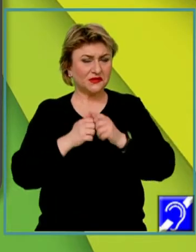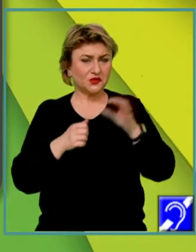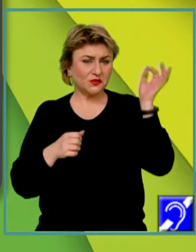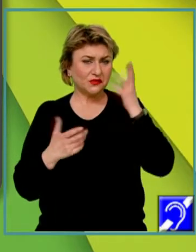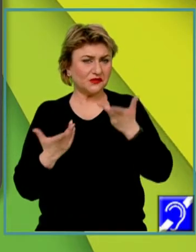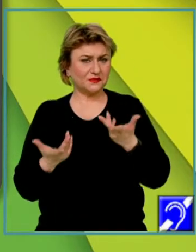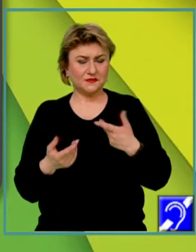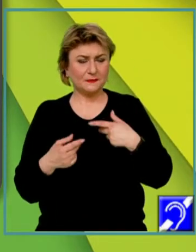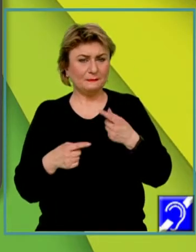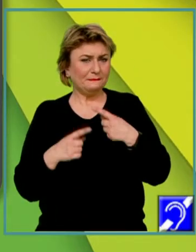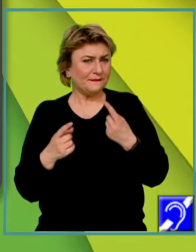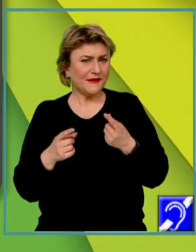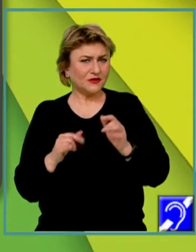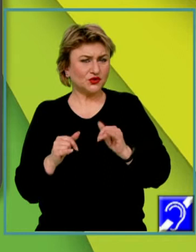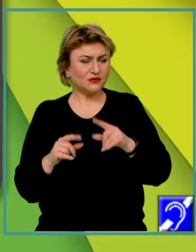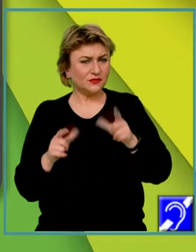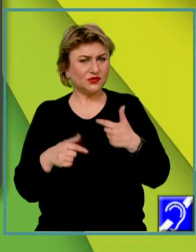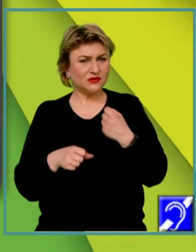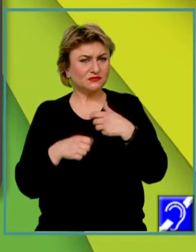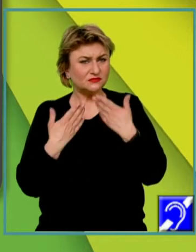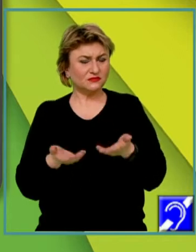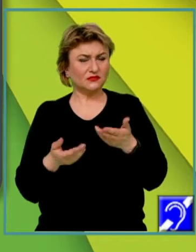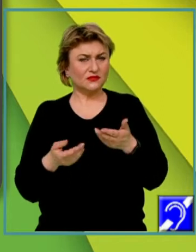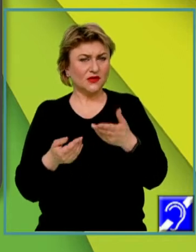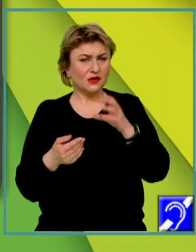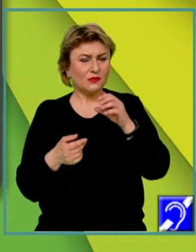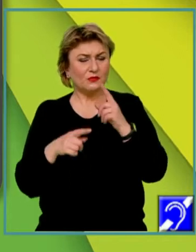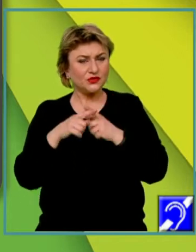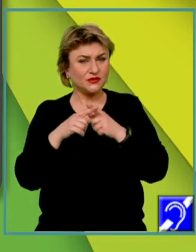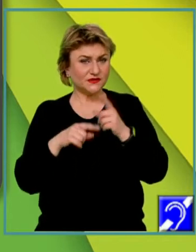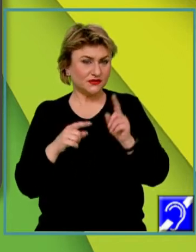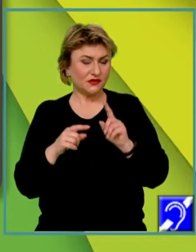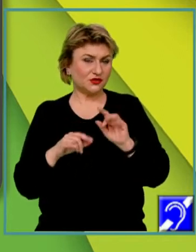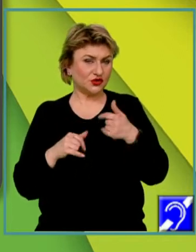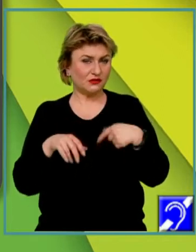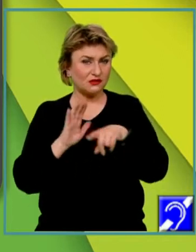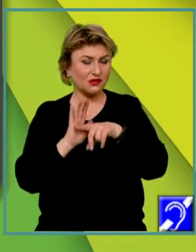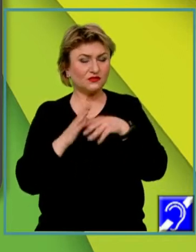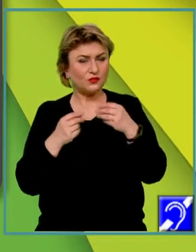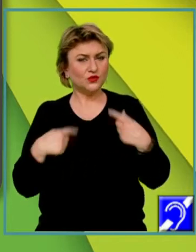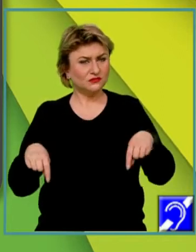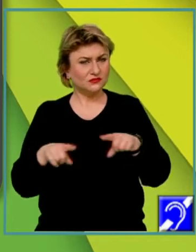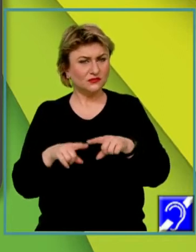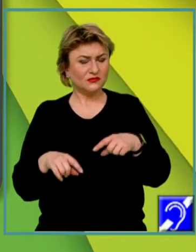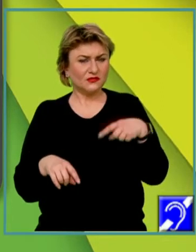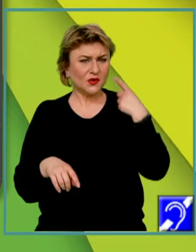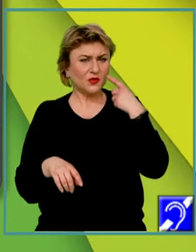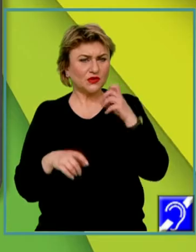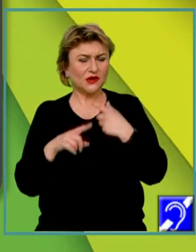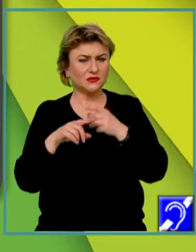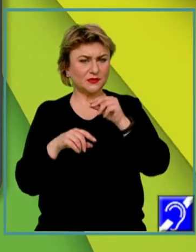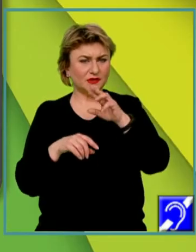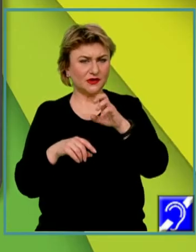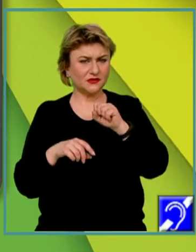generează percepții implicite, ce pot genera stereotipuri pozitive, dar și negative. Mulți dintre noi ne-am auzit expresii precum